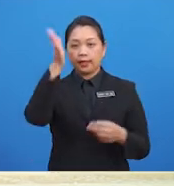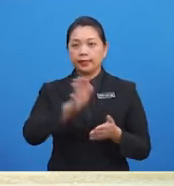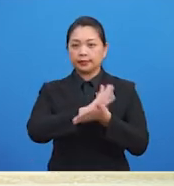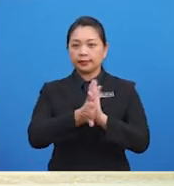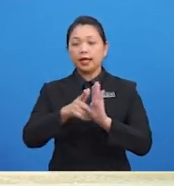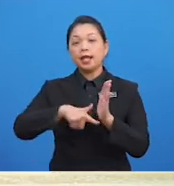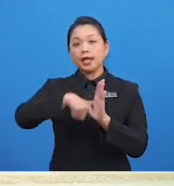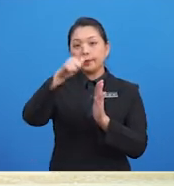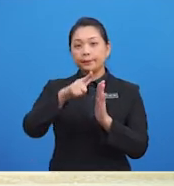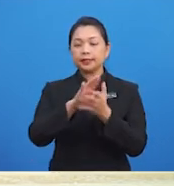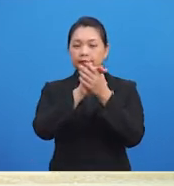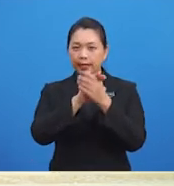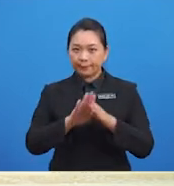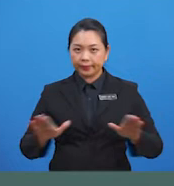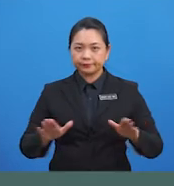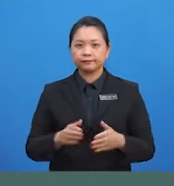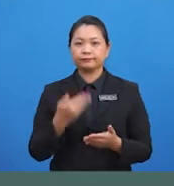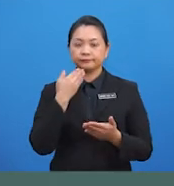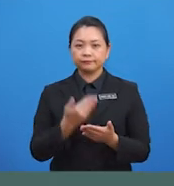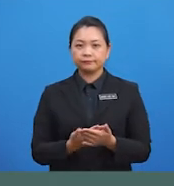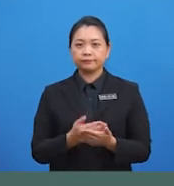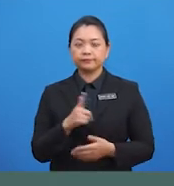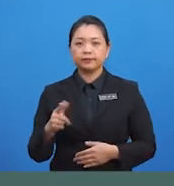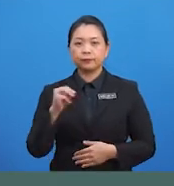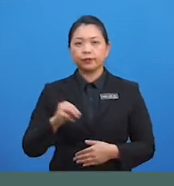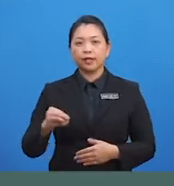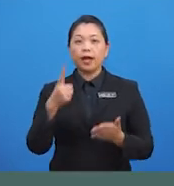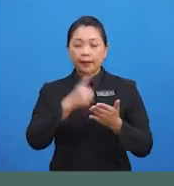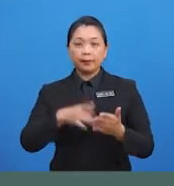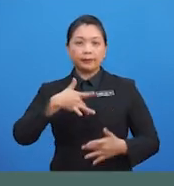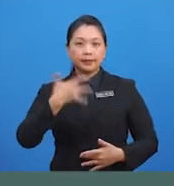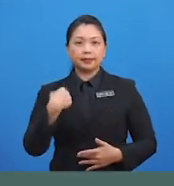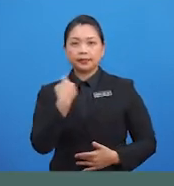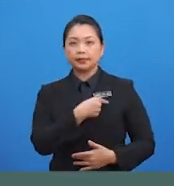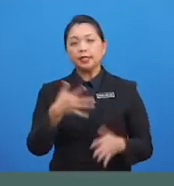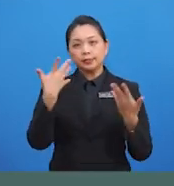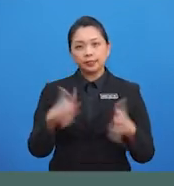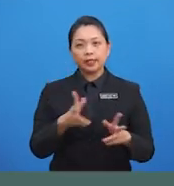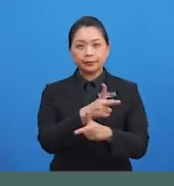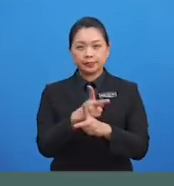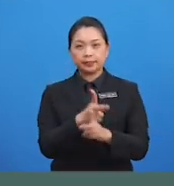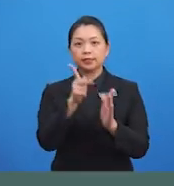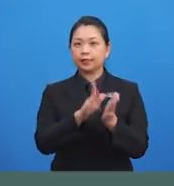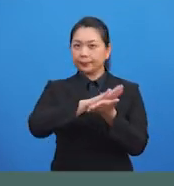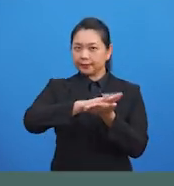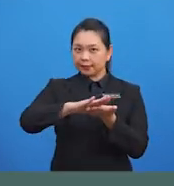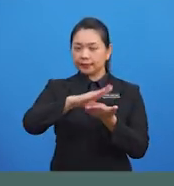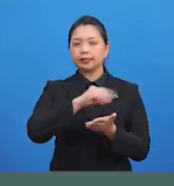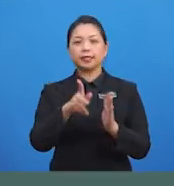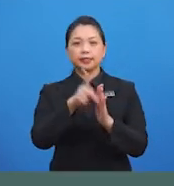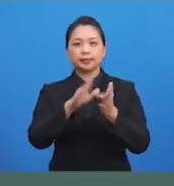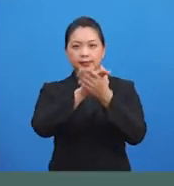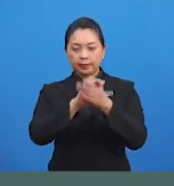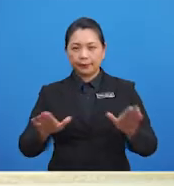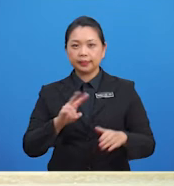menjadi lebih selamat Baiklah murid-murid, apakah perasaan kita setelah menjaga kebersihan dan